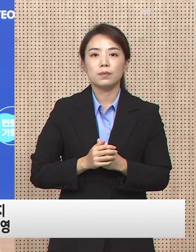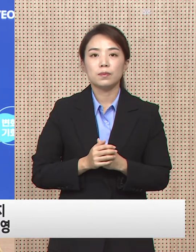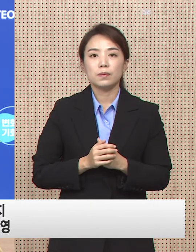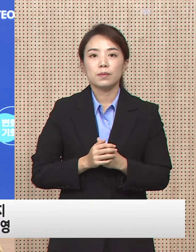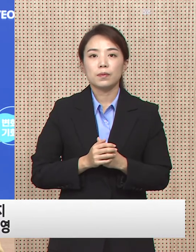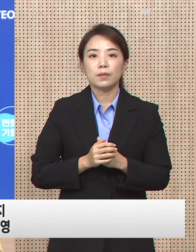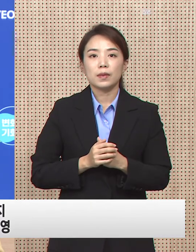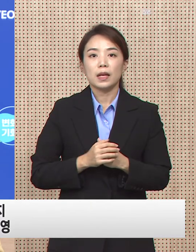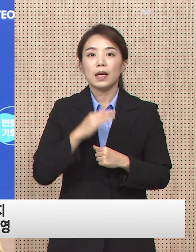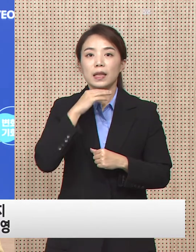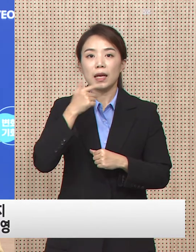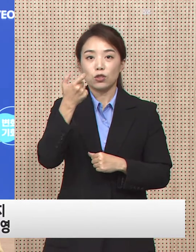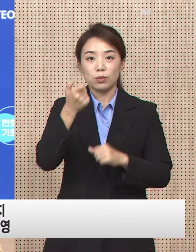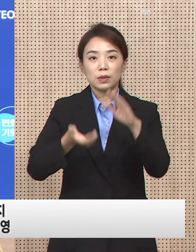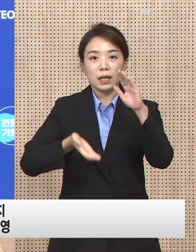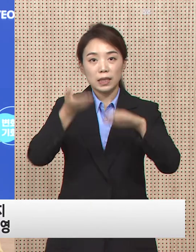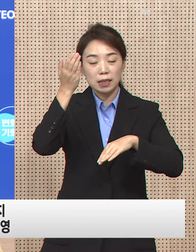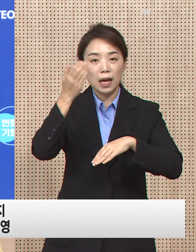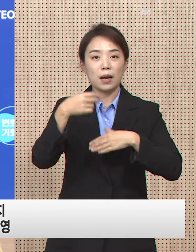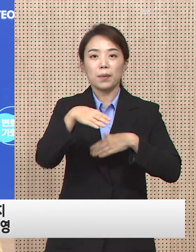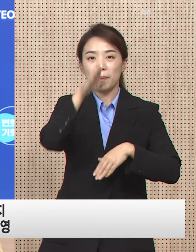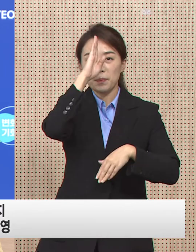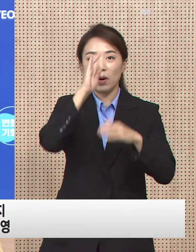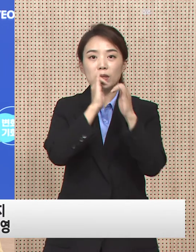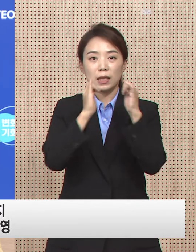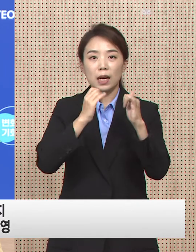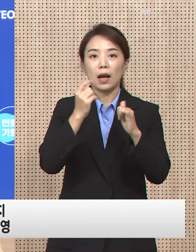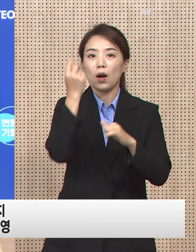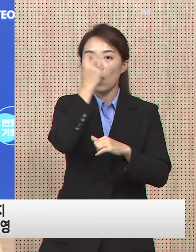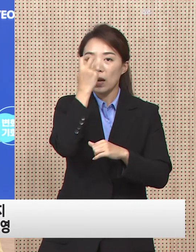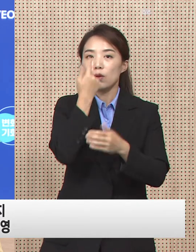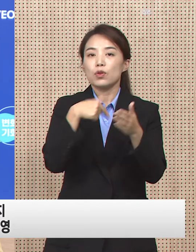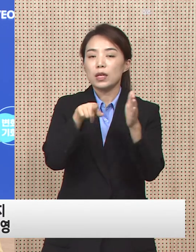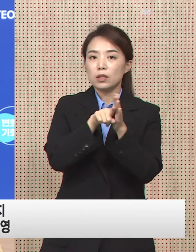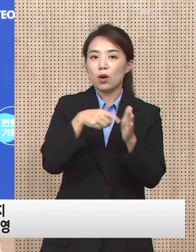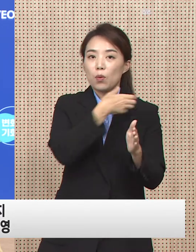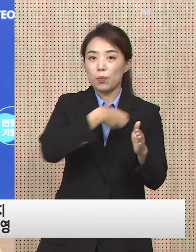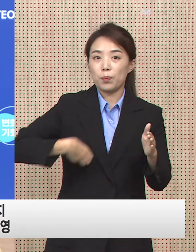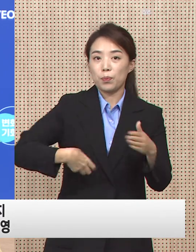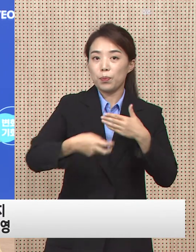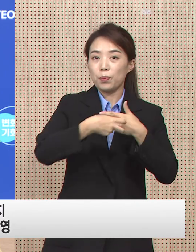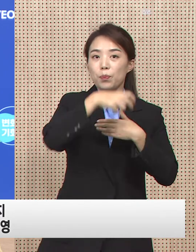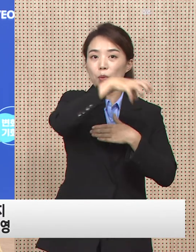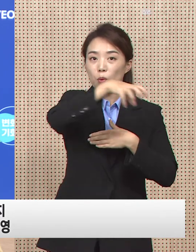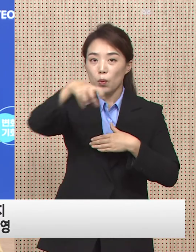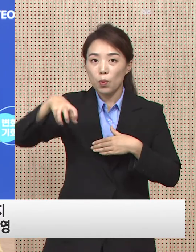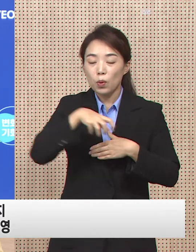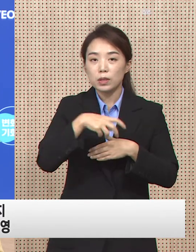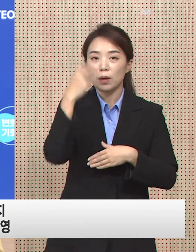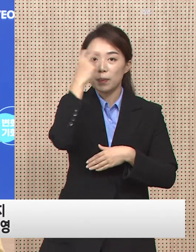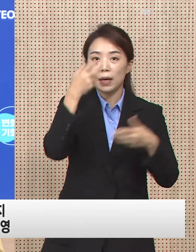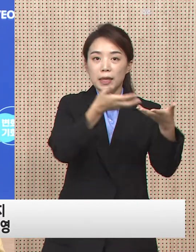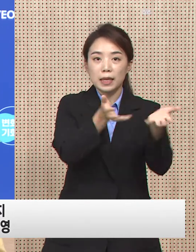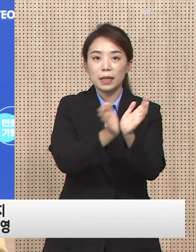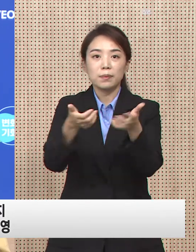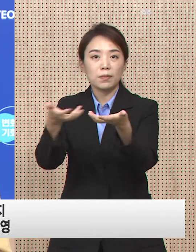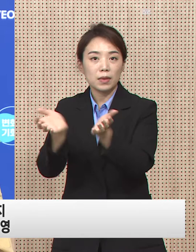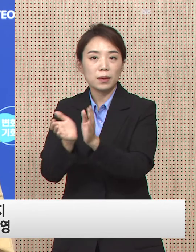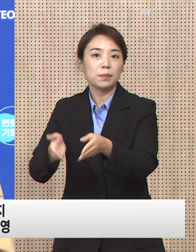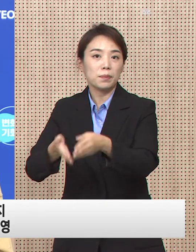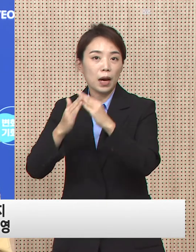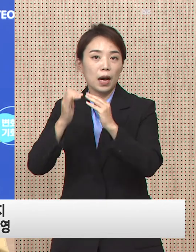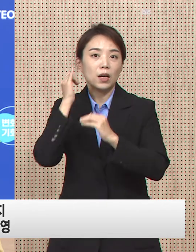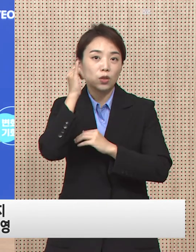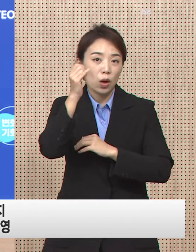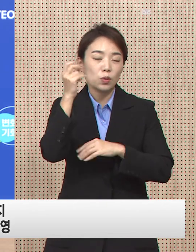만 60세 이상 기저질환자 등 치약계층 관리를 위해서 보건소별 건강 모니터링 전담반을 구성하여 유선연량